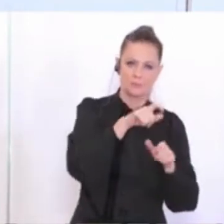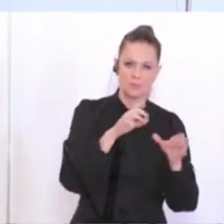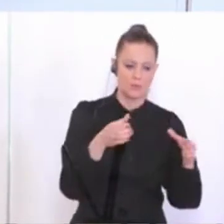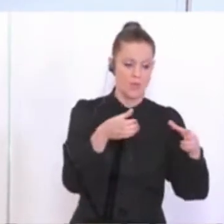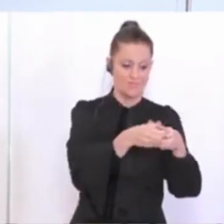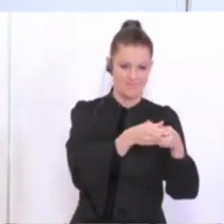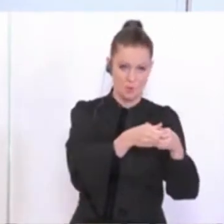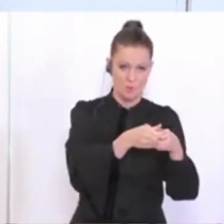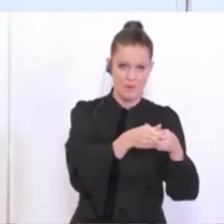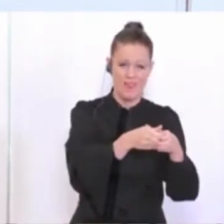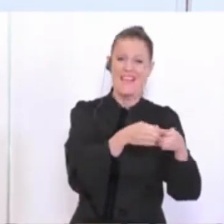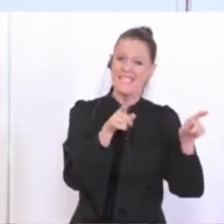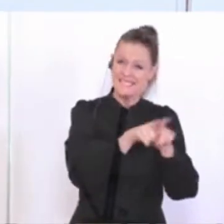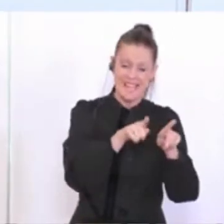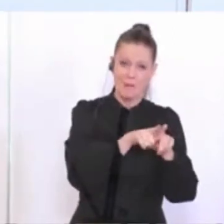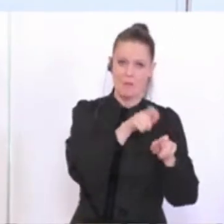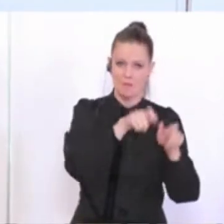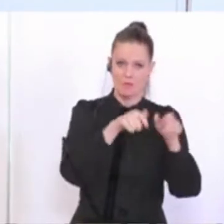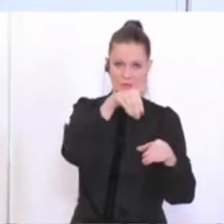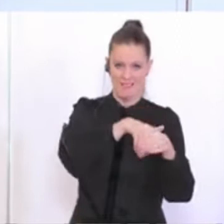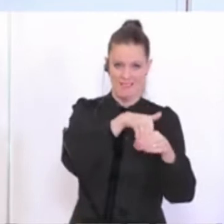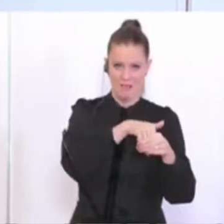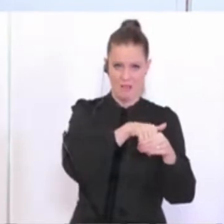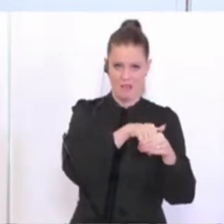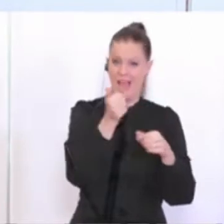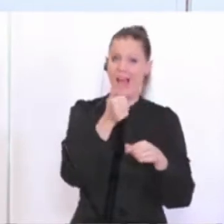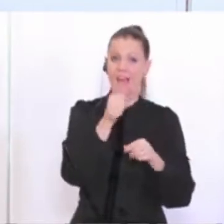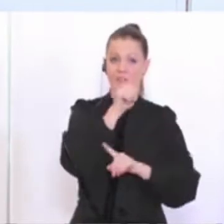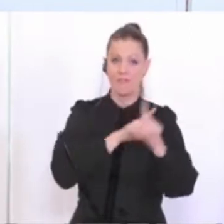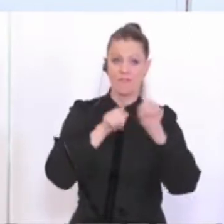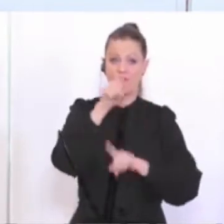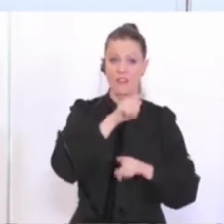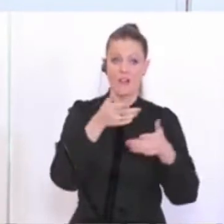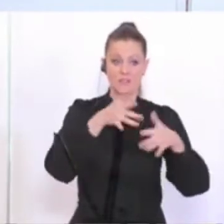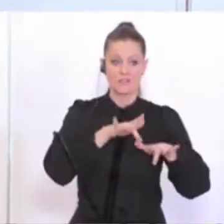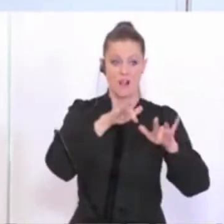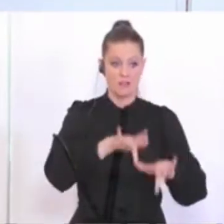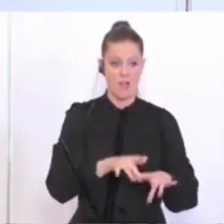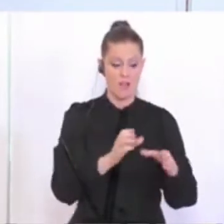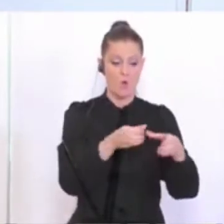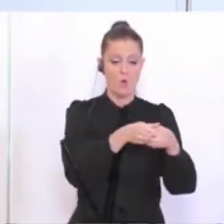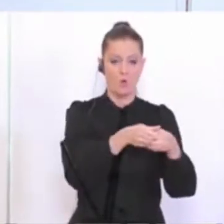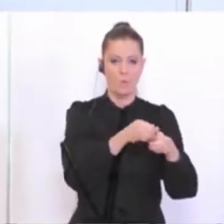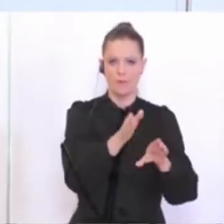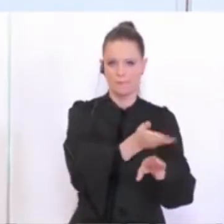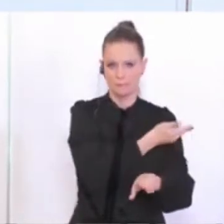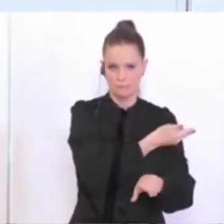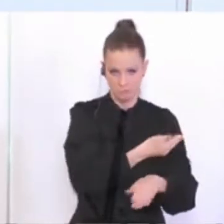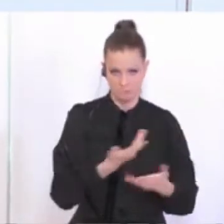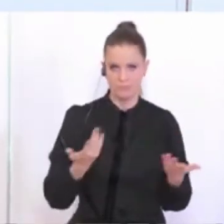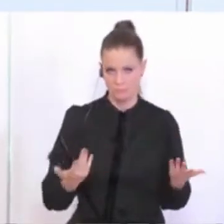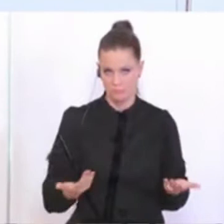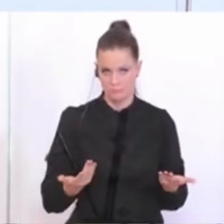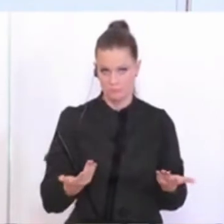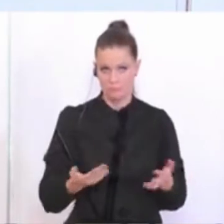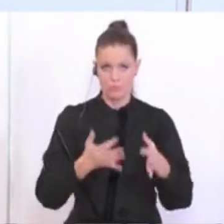die gleiche Anzahl, da ist ganz logisch um was es geht. Sollte ein Verdachtsfall auftauchen, ist diese Gruppe natürlich herauszunehmen. Das